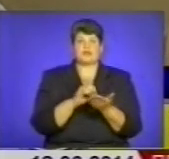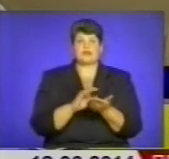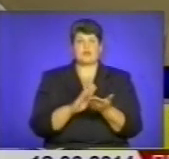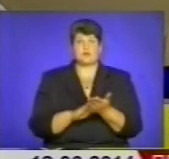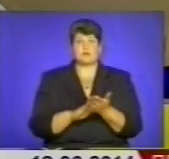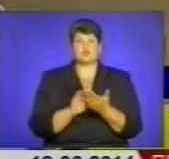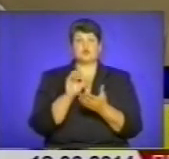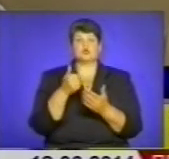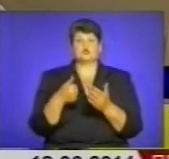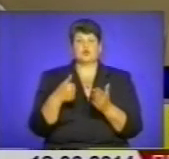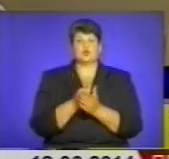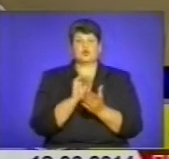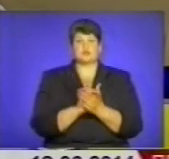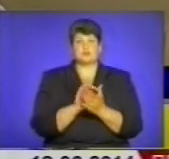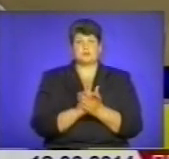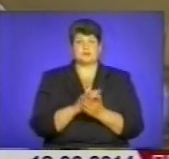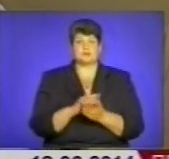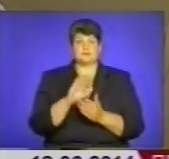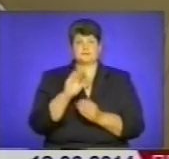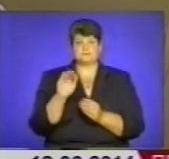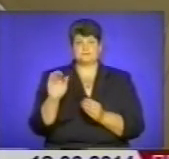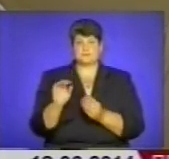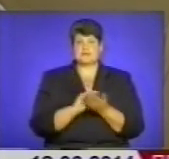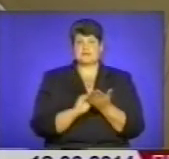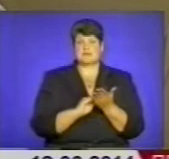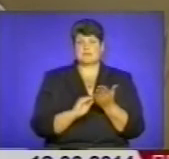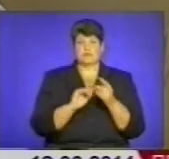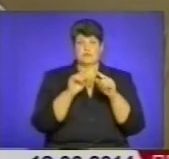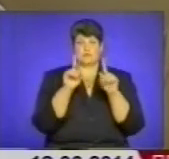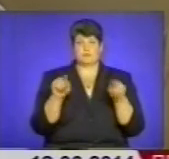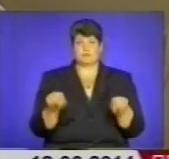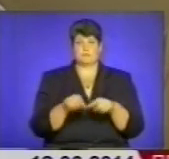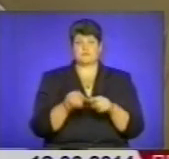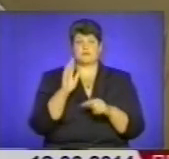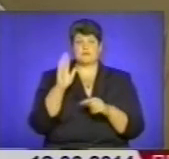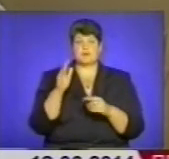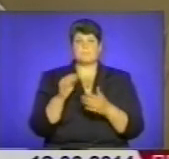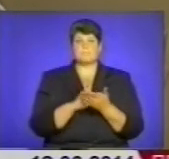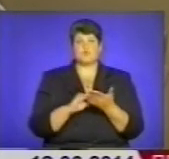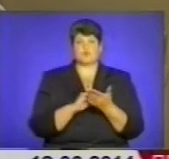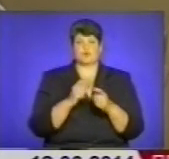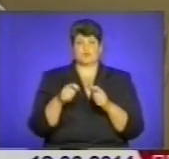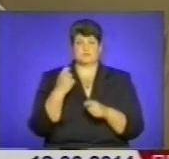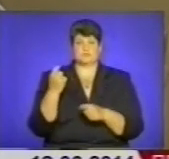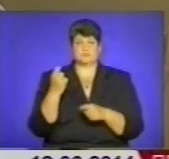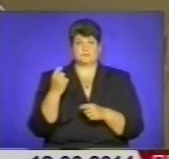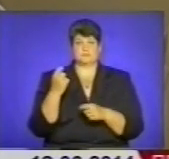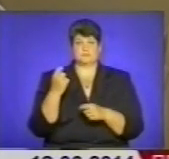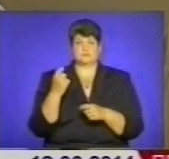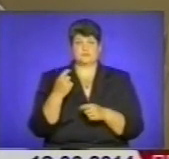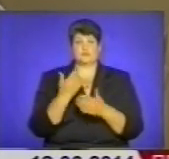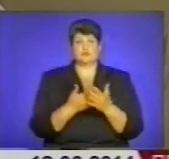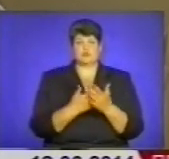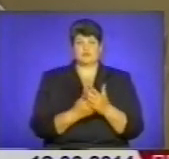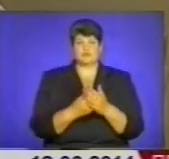неповнолітніми. Ми заповнюємо формуляр прогнозування повторної злочинності. Тобто,